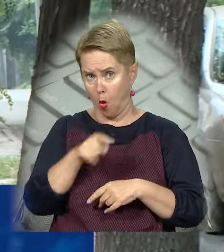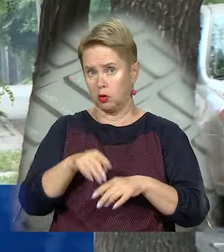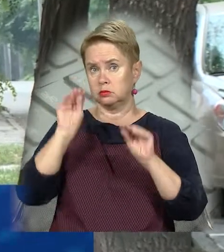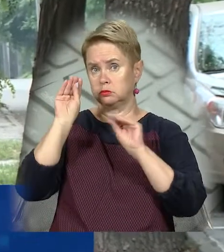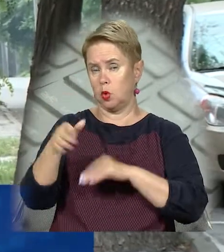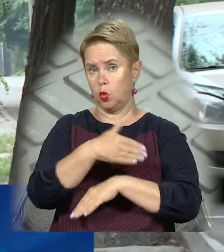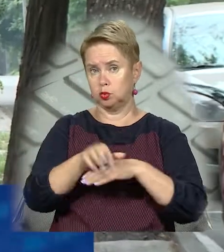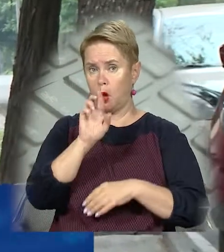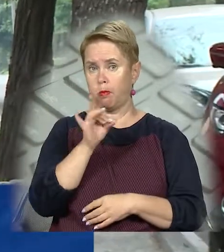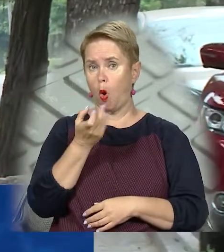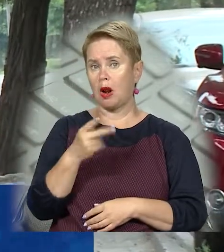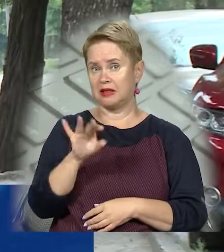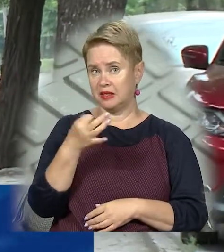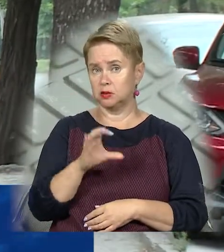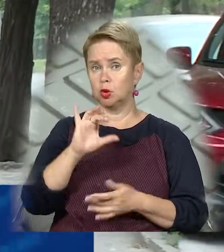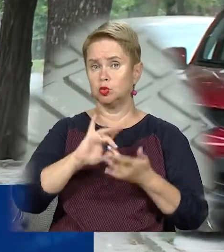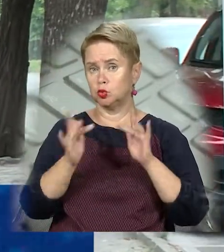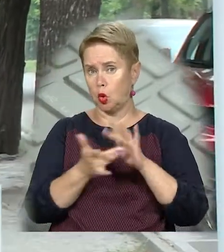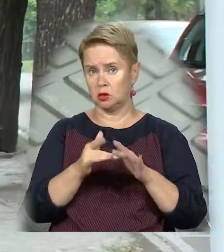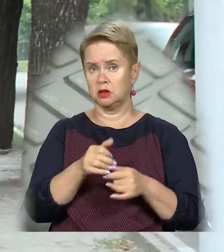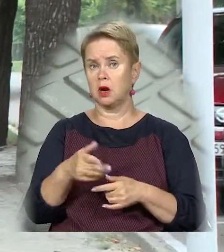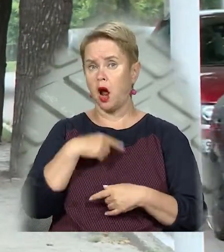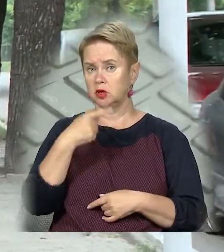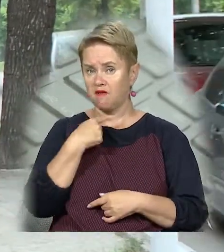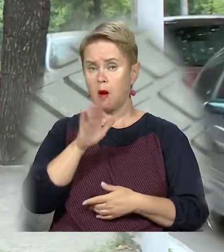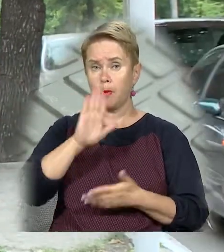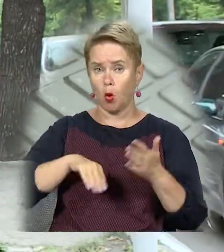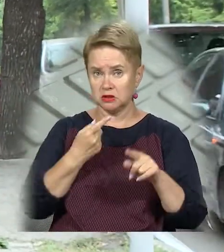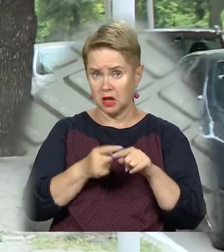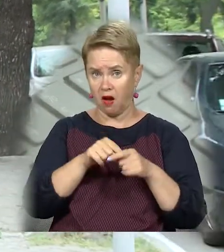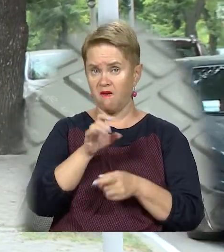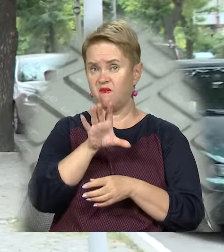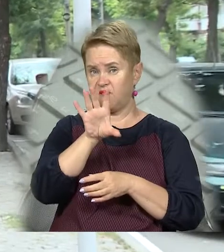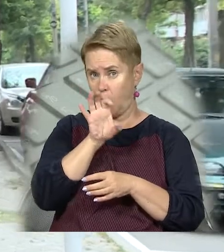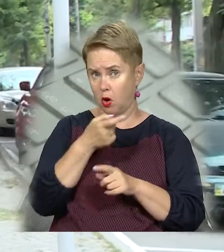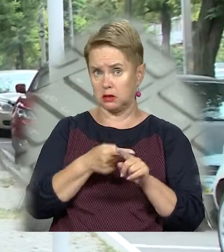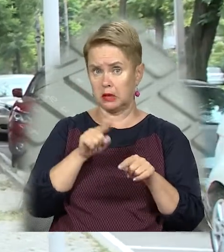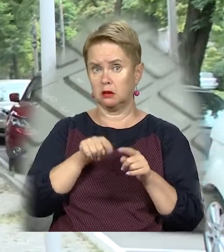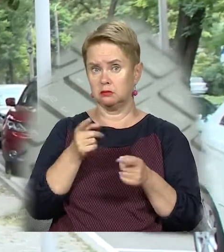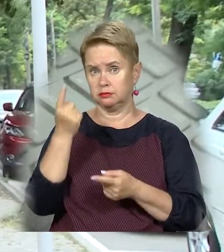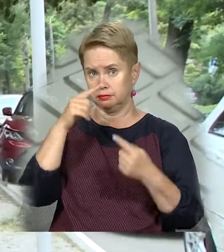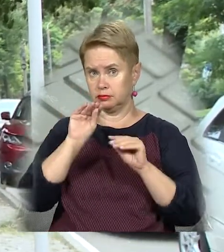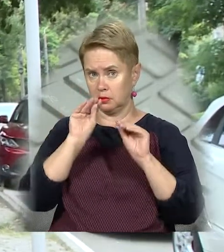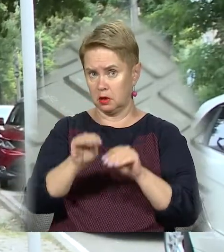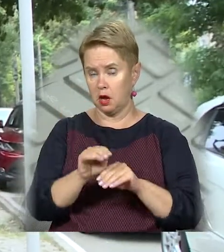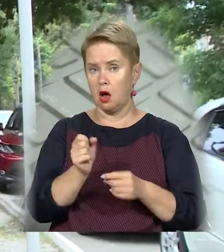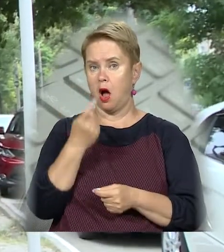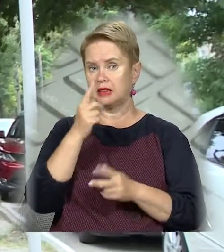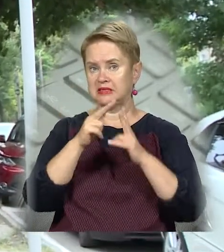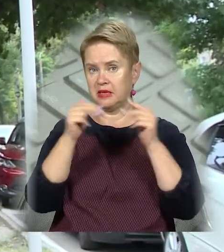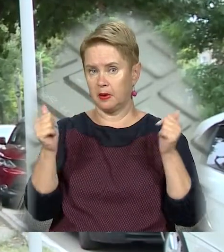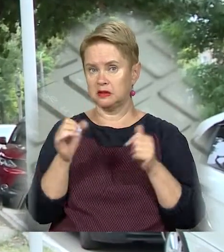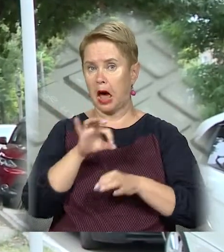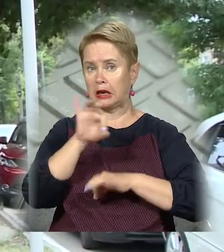красується на вулиці Бородинській. У соцмережах про неї заговорили після того, як фотографію дива дизайну запостила одна з